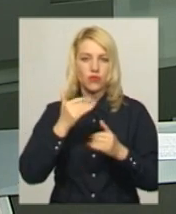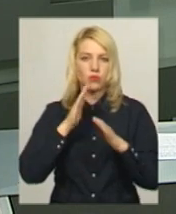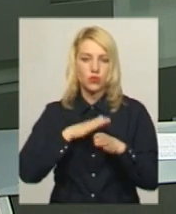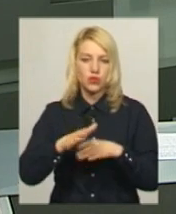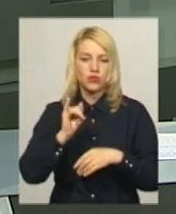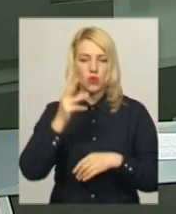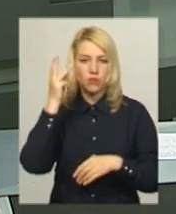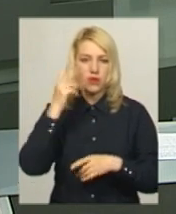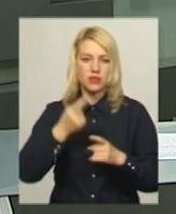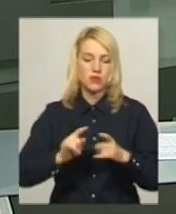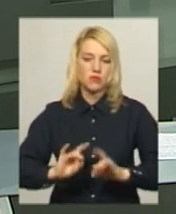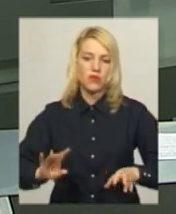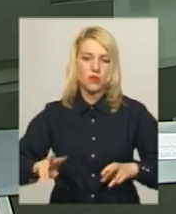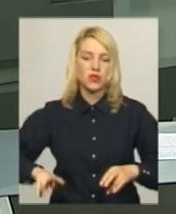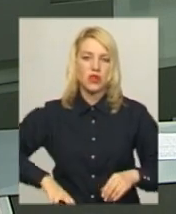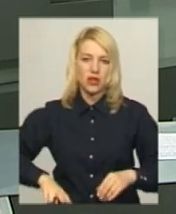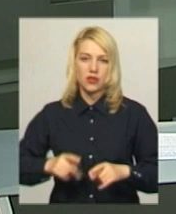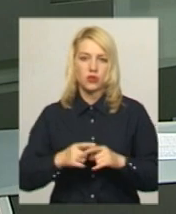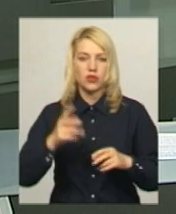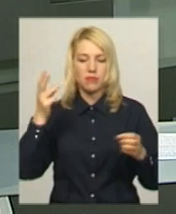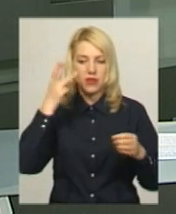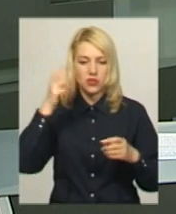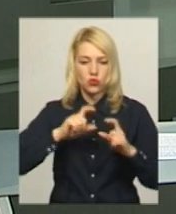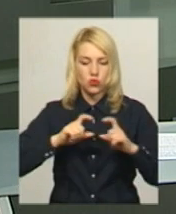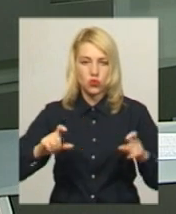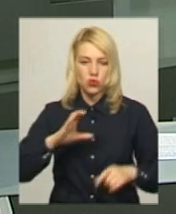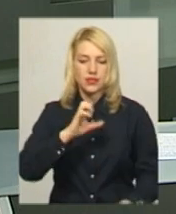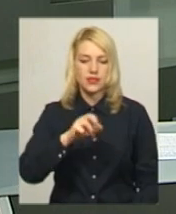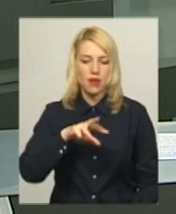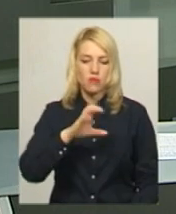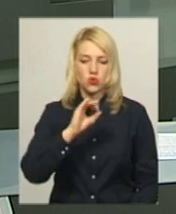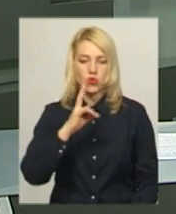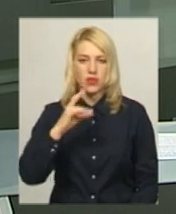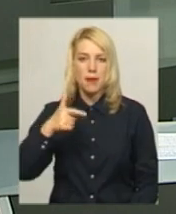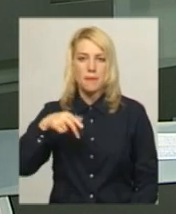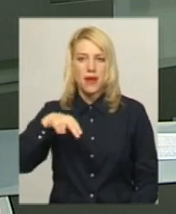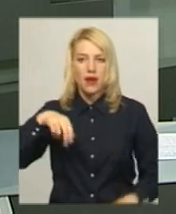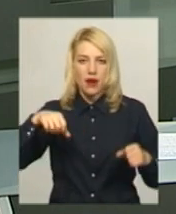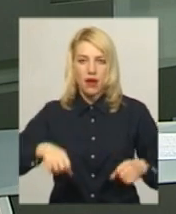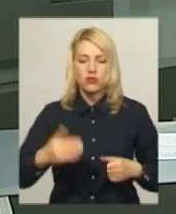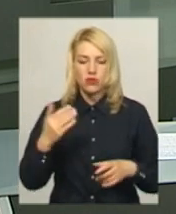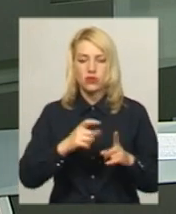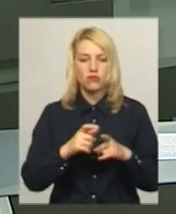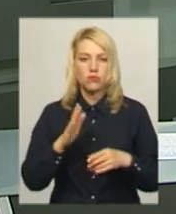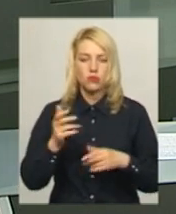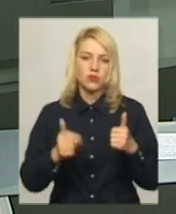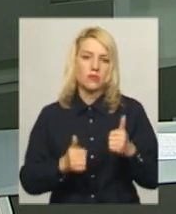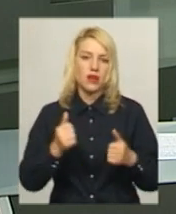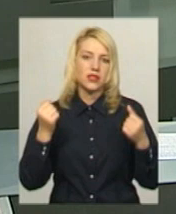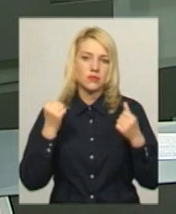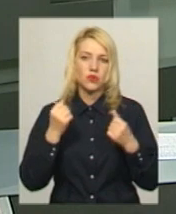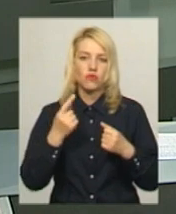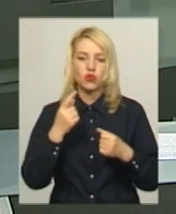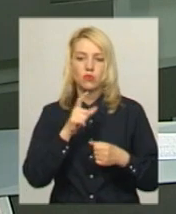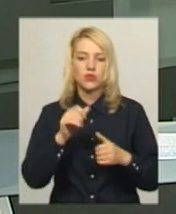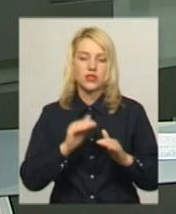Хмельницькому, повідомляє директор Хмельницької спортивної школи Самсон Право Гаррій Осідлевич. За його словами, змагатимуться спортсмени в одному